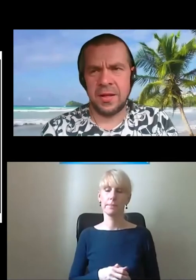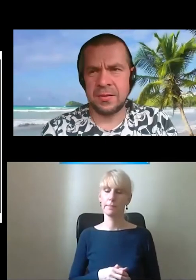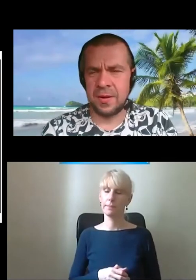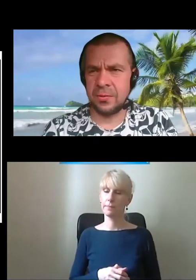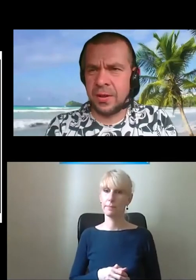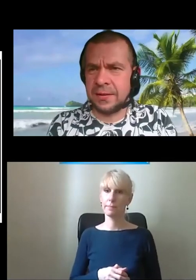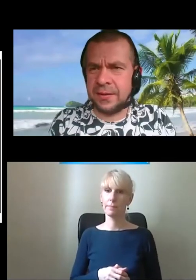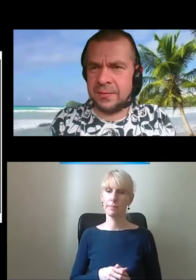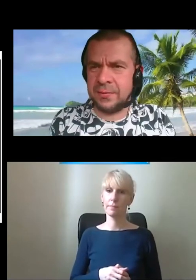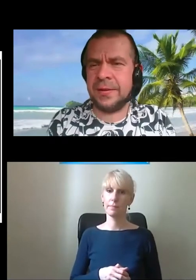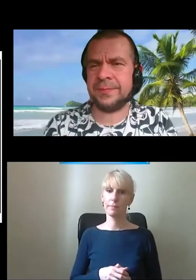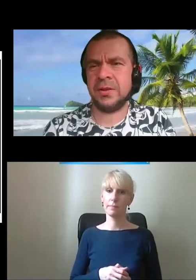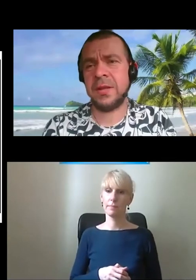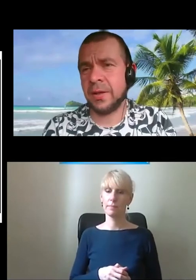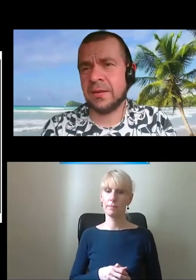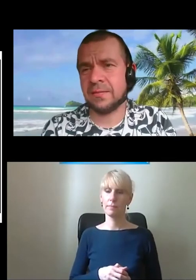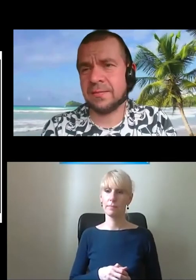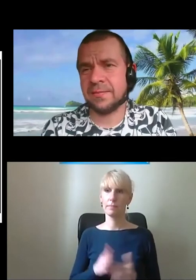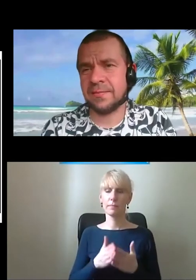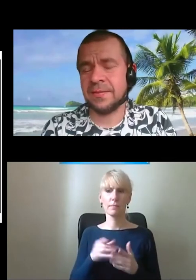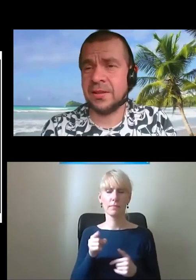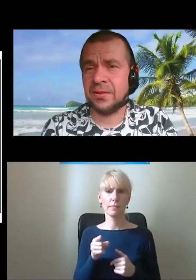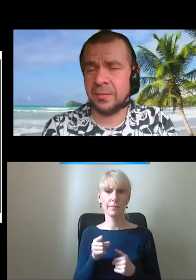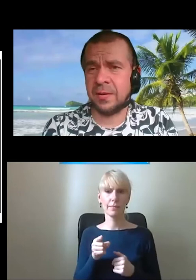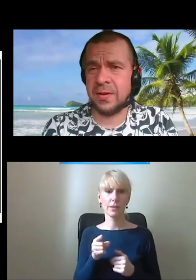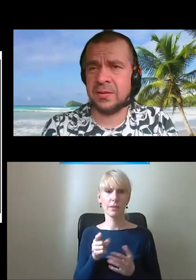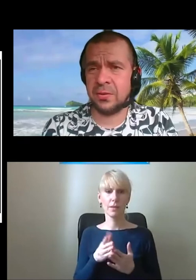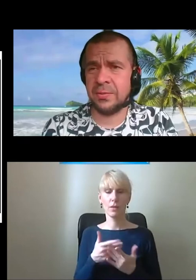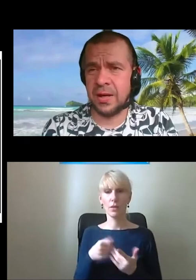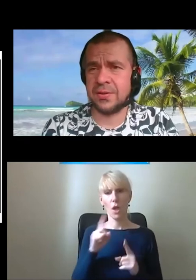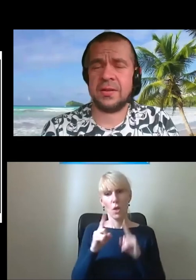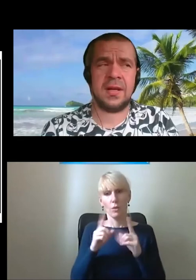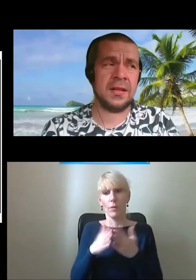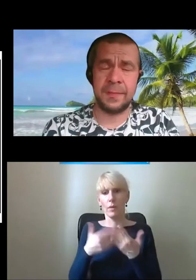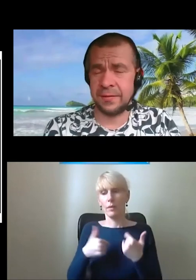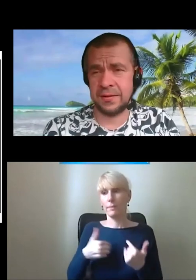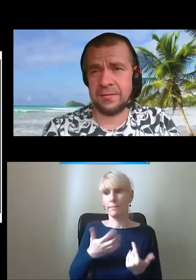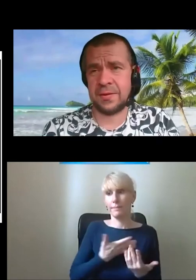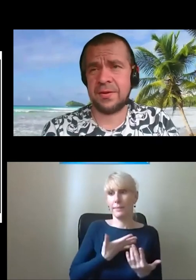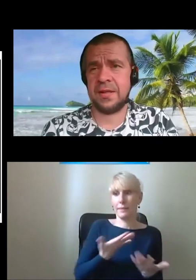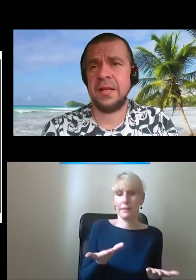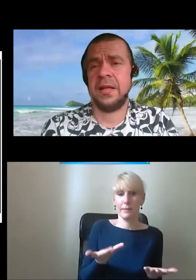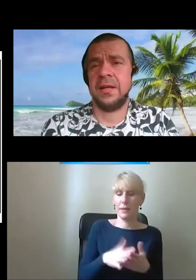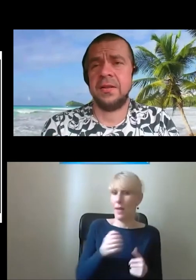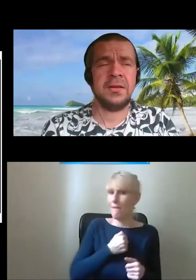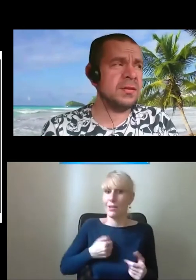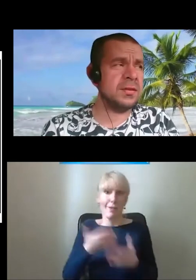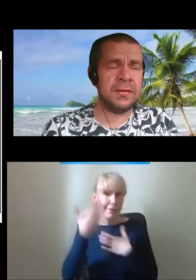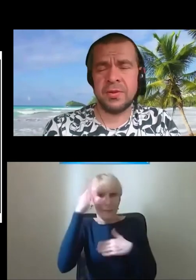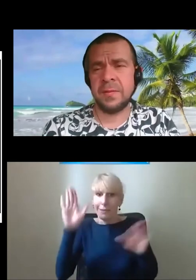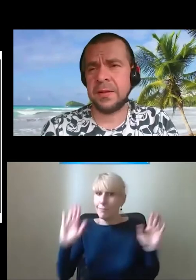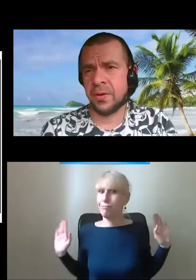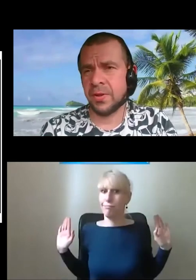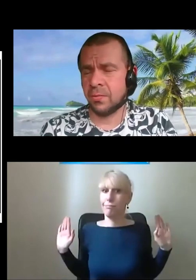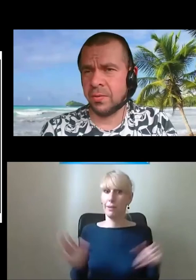Słuchajcie, no ja słucham drugiej raz tej rozmowy i ona mnie z jednej strony bawi, a z drugiej przeraża, tak? Ja naprawdę nie znam Warszawy. I ja